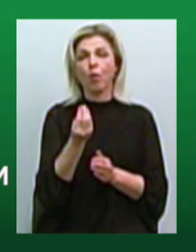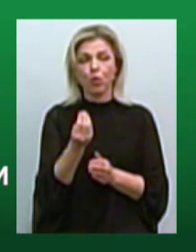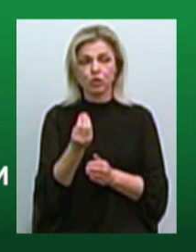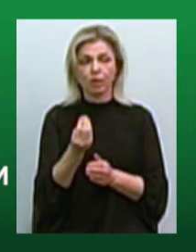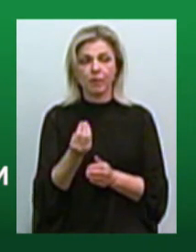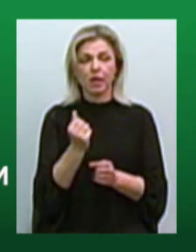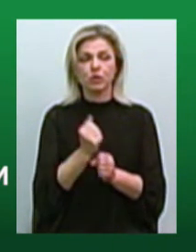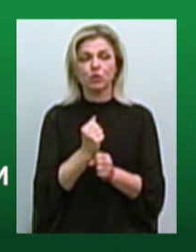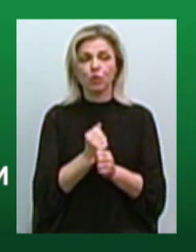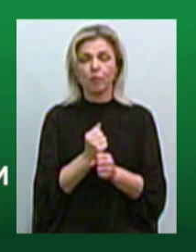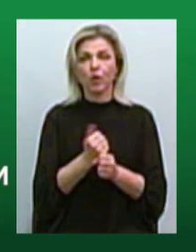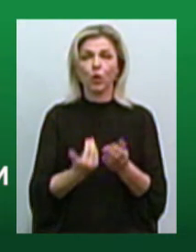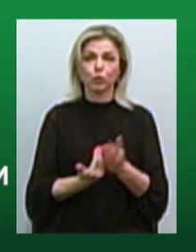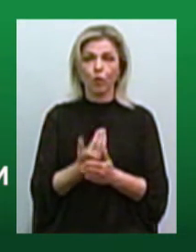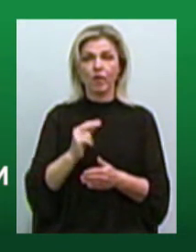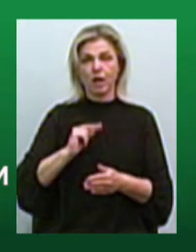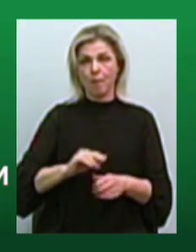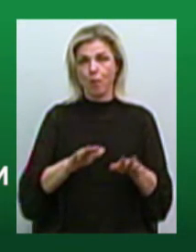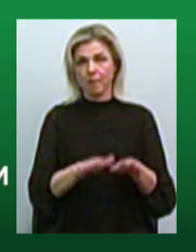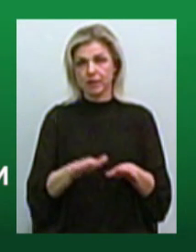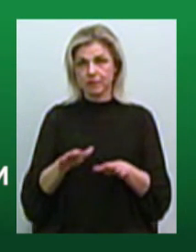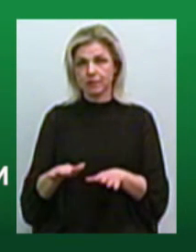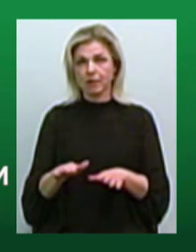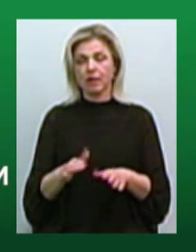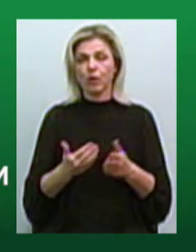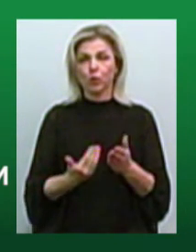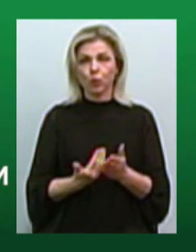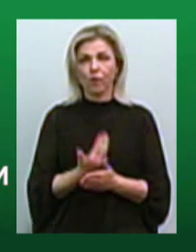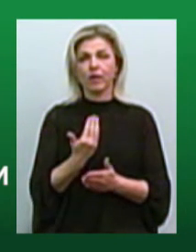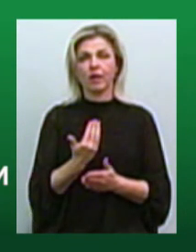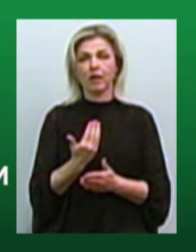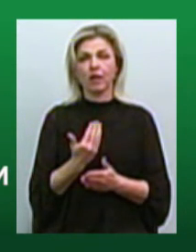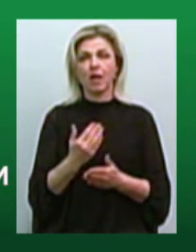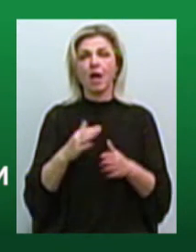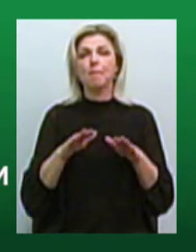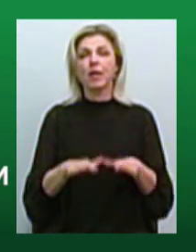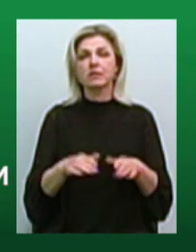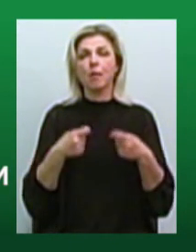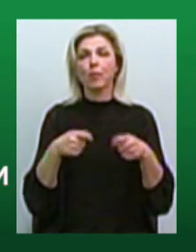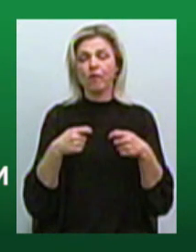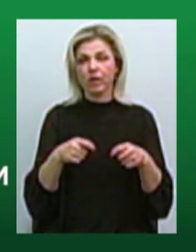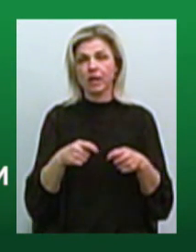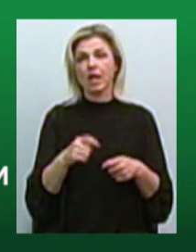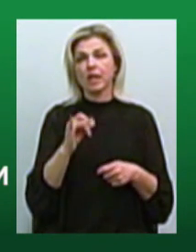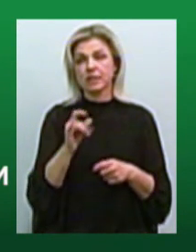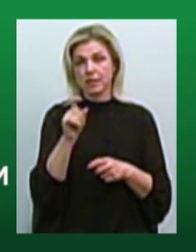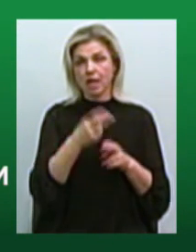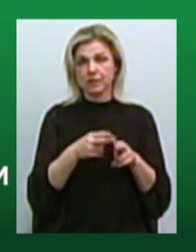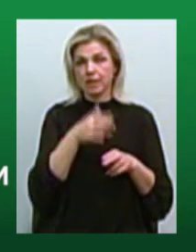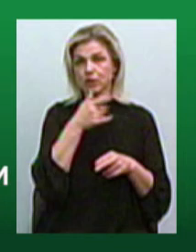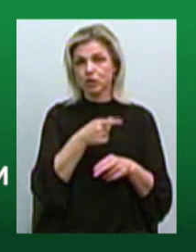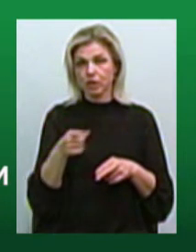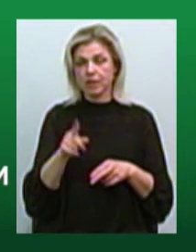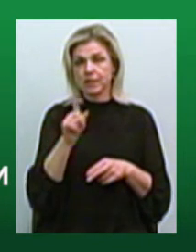створити нові робочі місця, нові об'єкти торгівлі та сфери послуг. За цей час, за